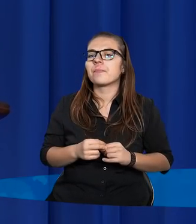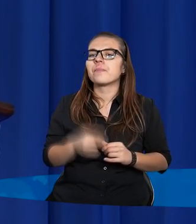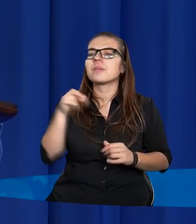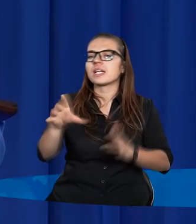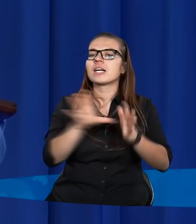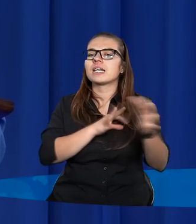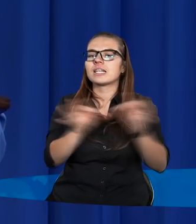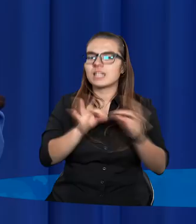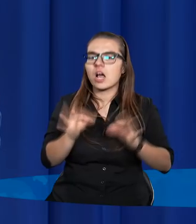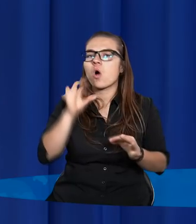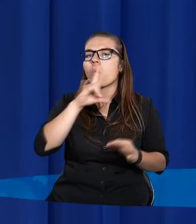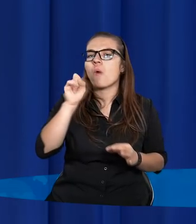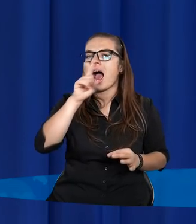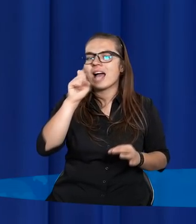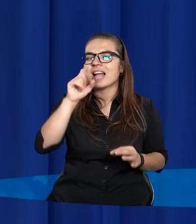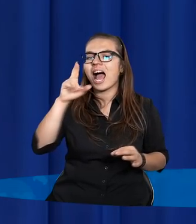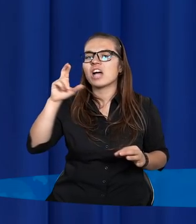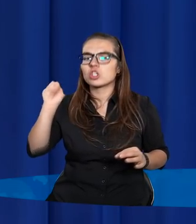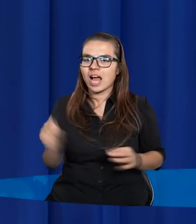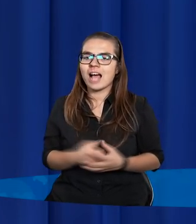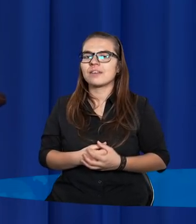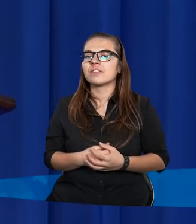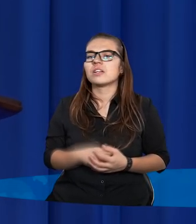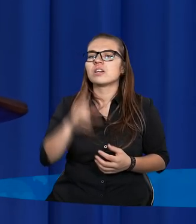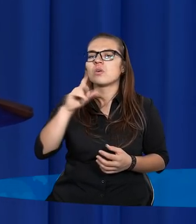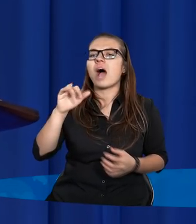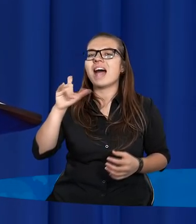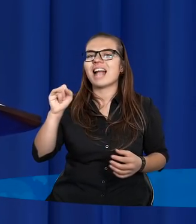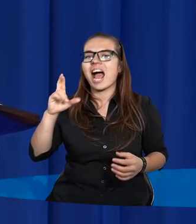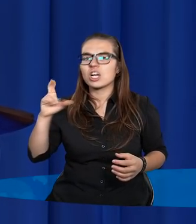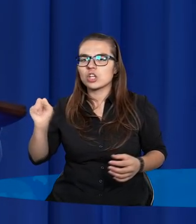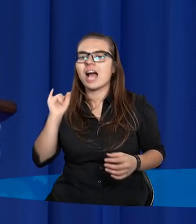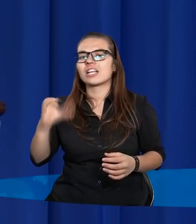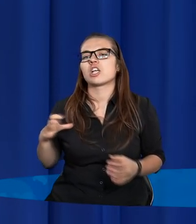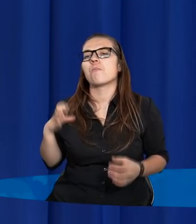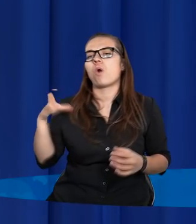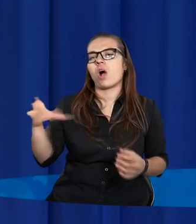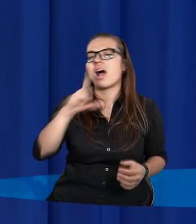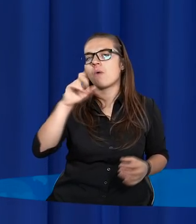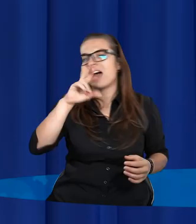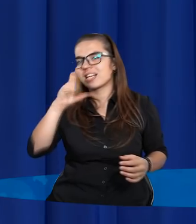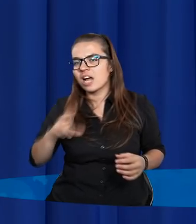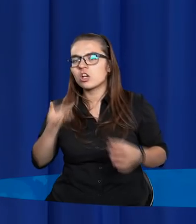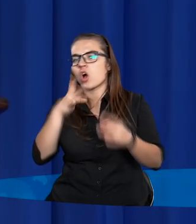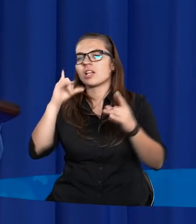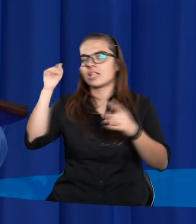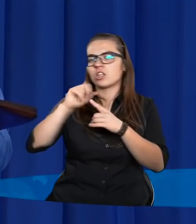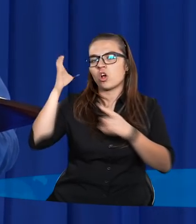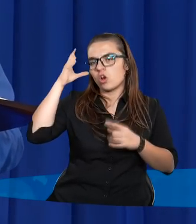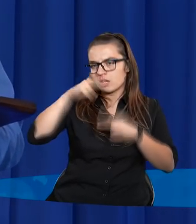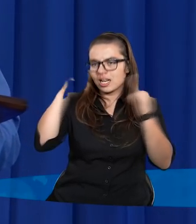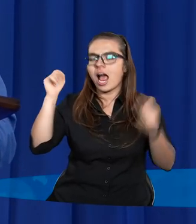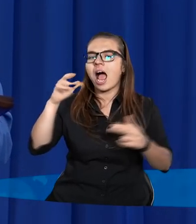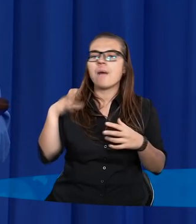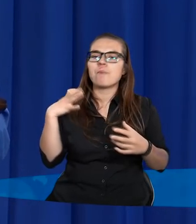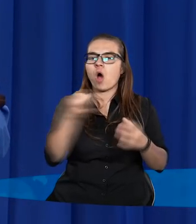historią Łazarza i Bogacza? Czy historia Łazarza i Bogacza, gdzie Łazarz od razu idzie do nieba, Bogacz od